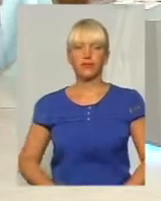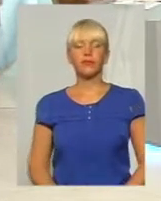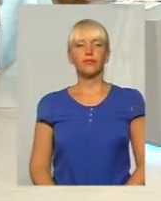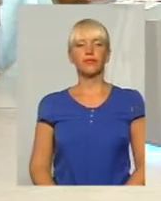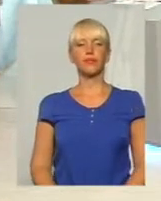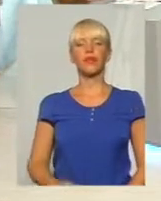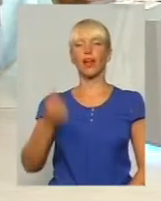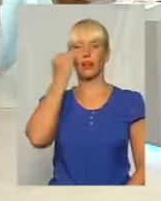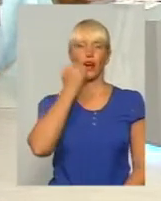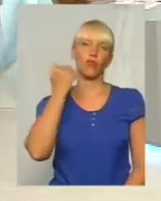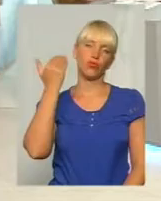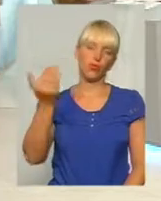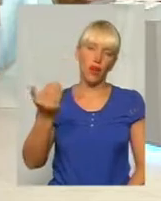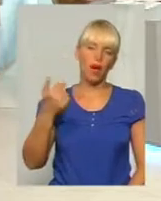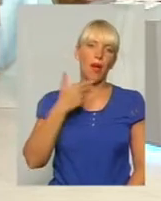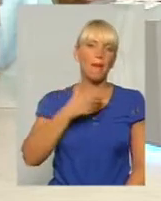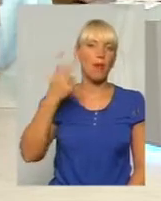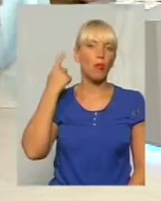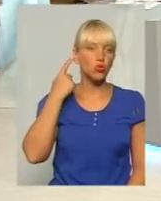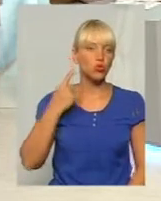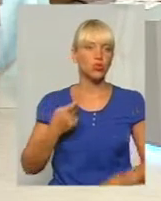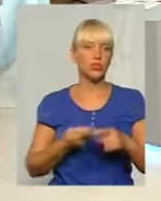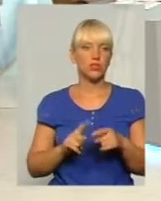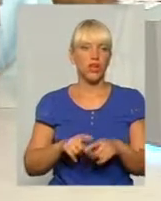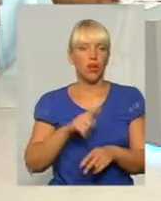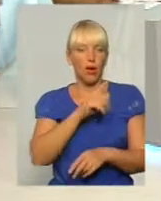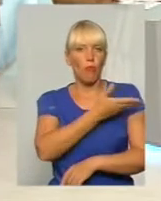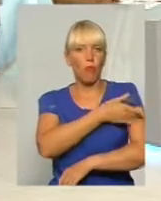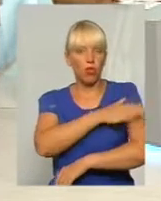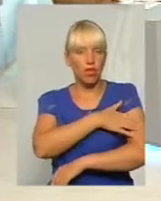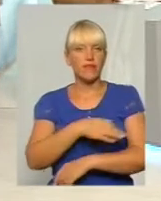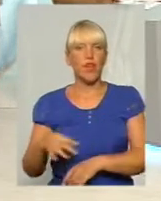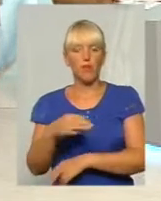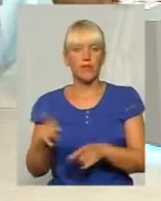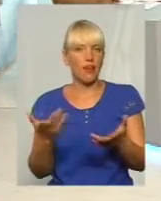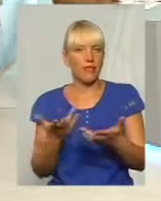Ми почули, що якось це… Бідно живе Полтавська область. Ось що ми почули.